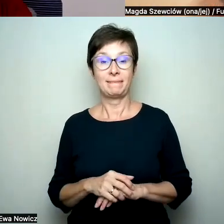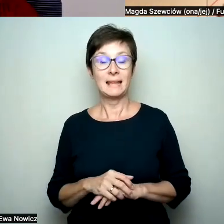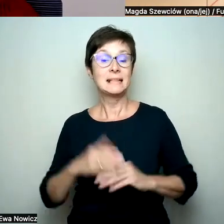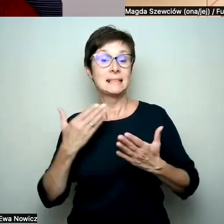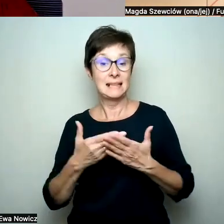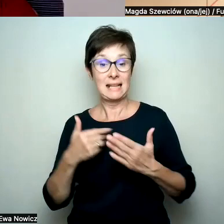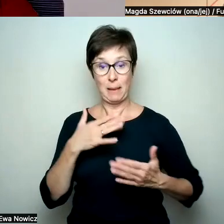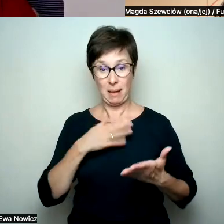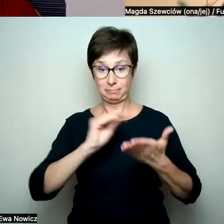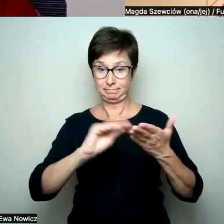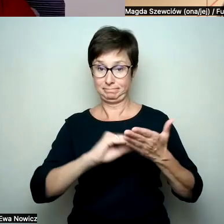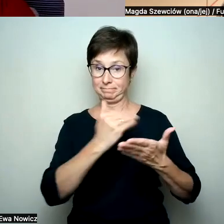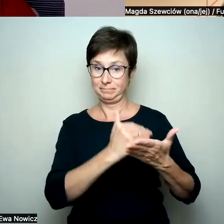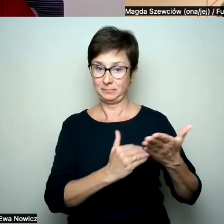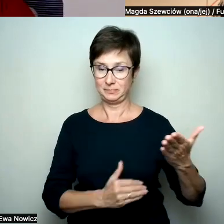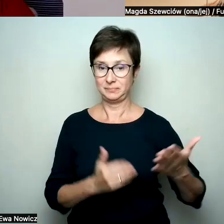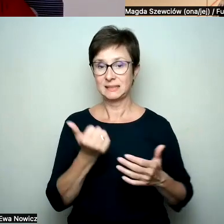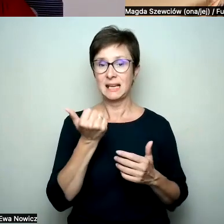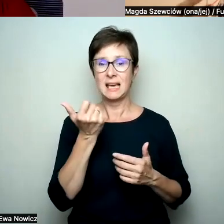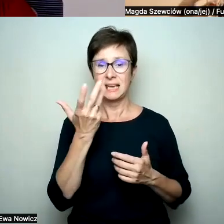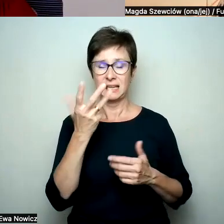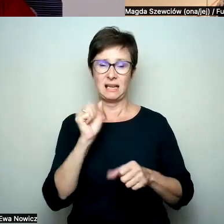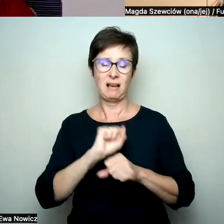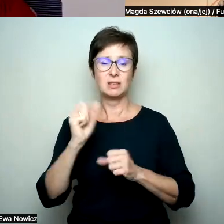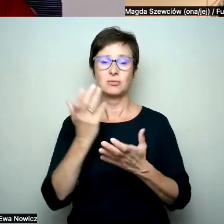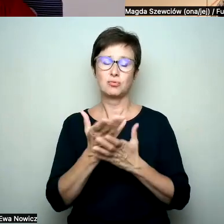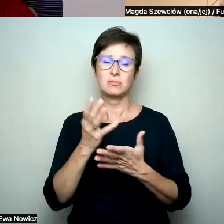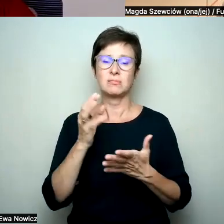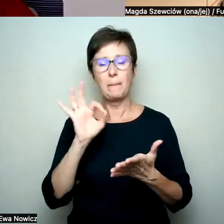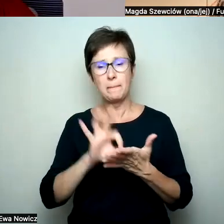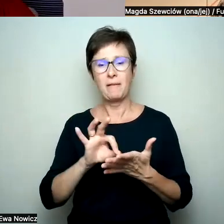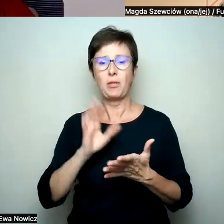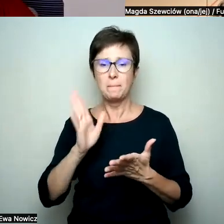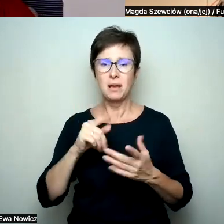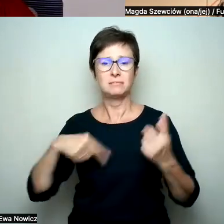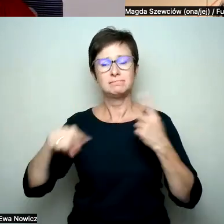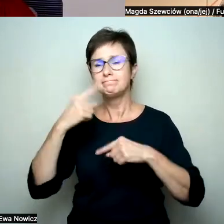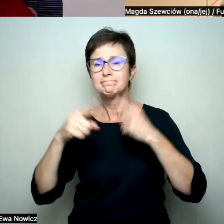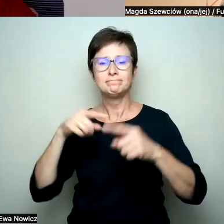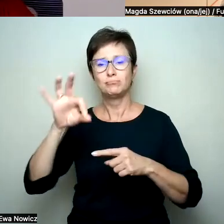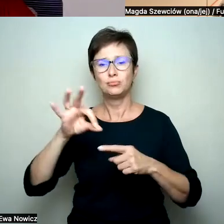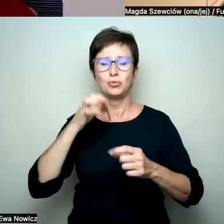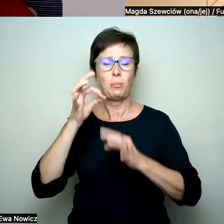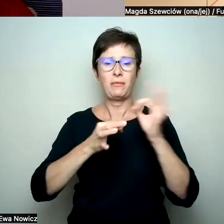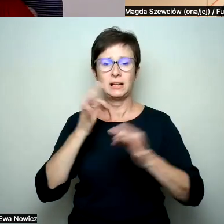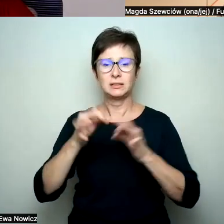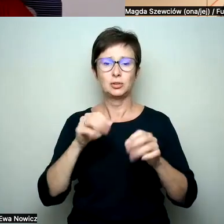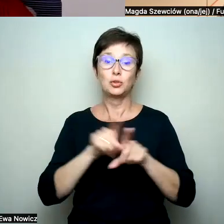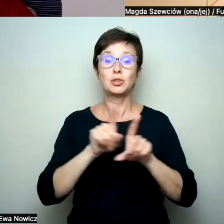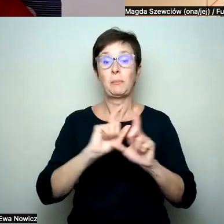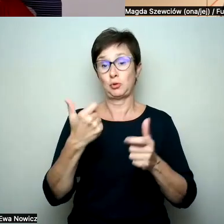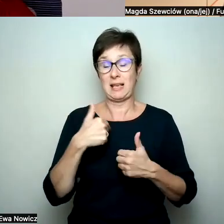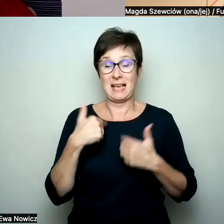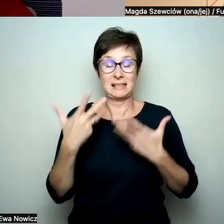więc ja je mam spisane. Kilka jest takich pytań, które na pewno gdzieś się tu pojawią, po prostu bardzo dotyczą tego, o co ja chciałabym Cię